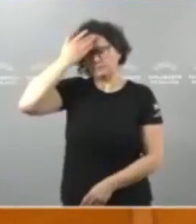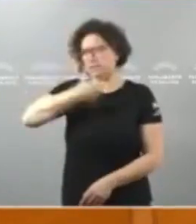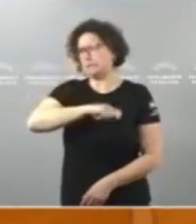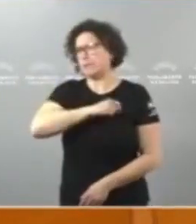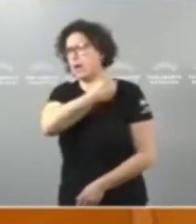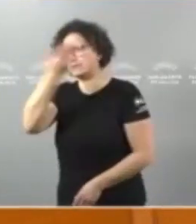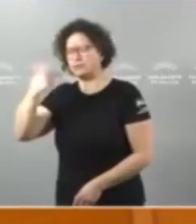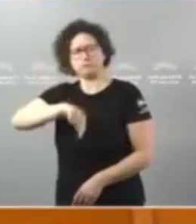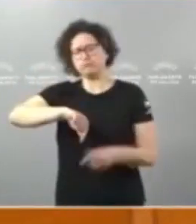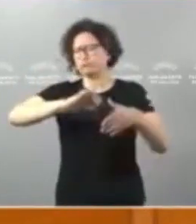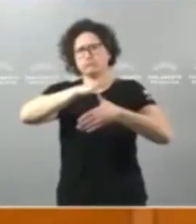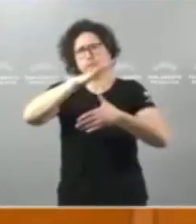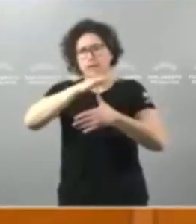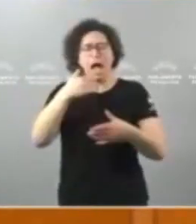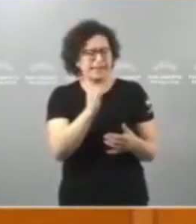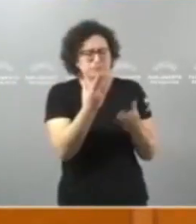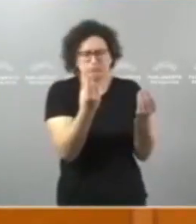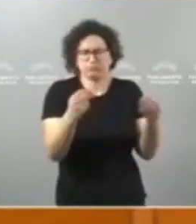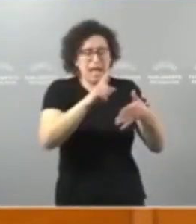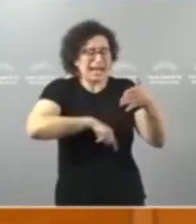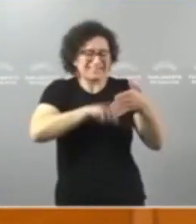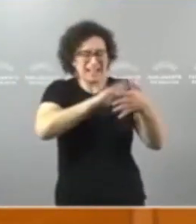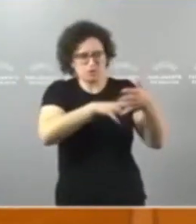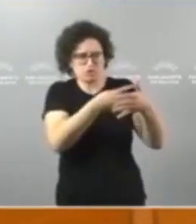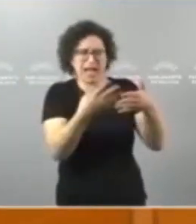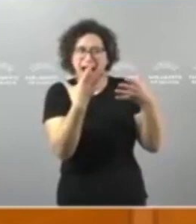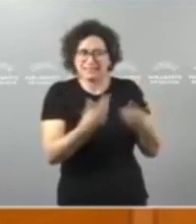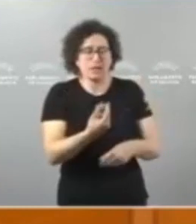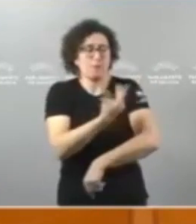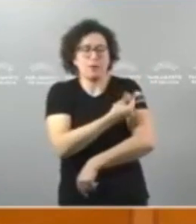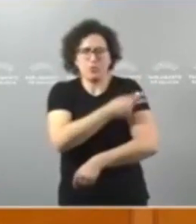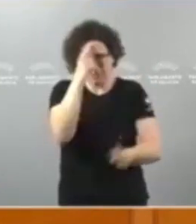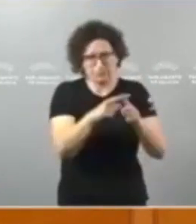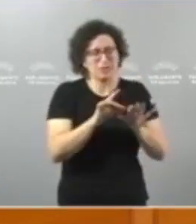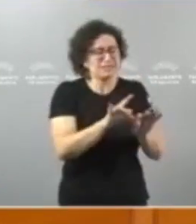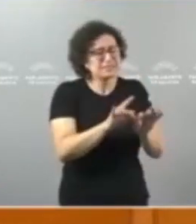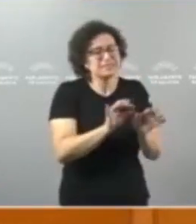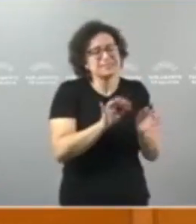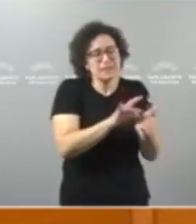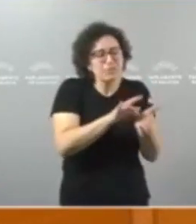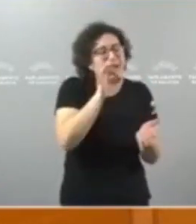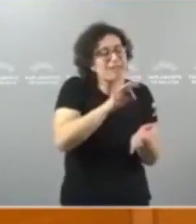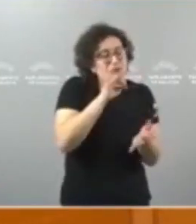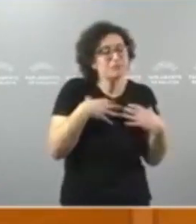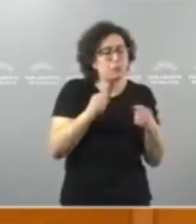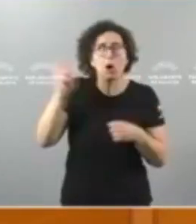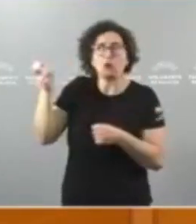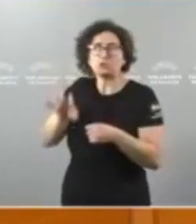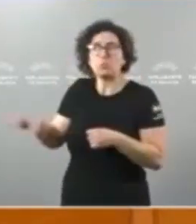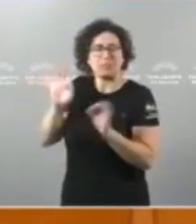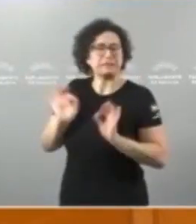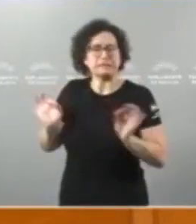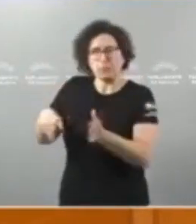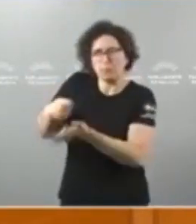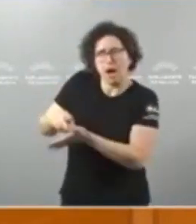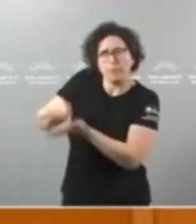hai moitas vacinas que están aquí no calendario, que se están ponendo polo Servicio Galego de Saúde, que noutras comunidades autónomas nin se plantexan e que teñen que seguir pagando